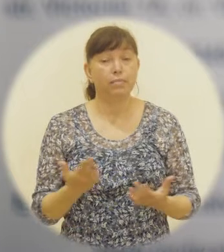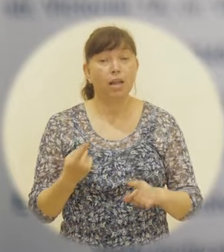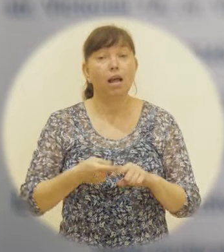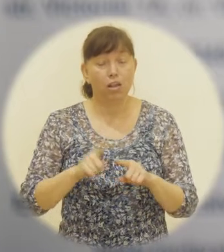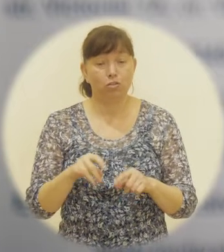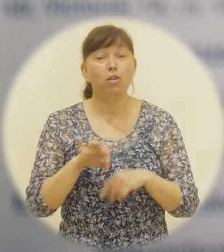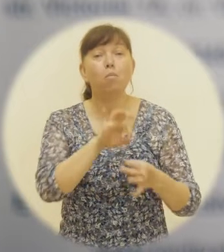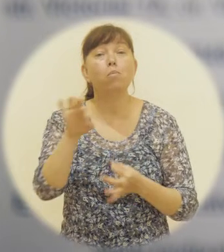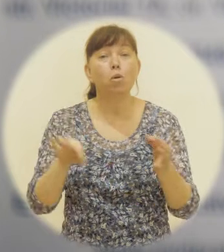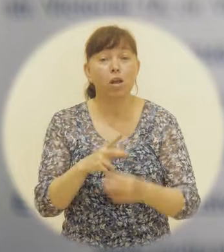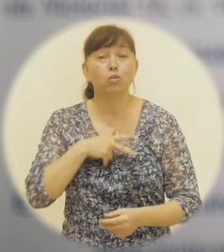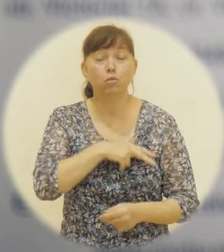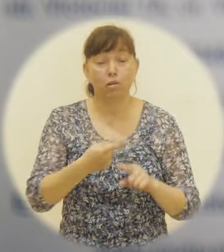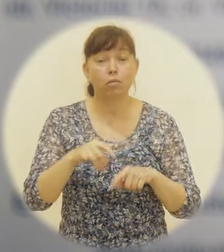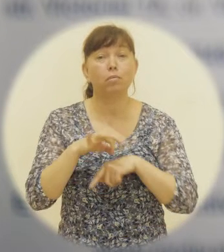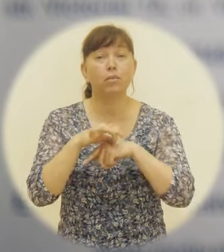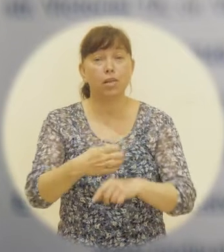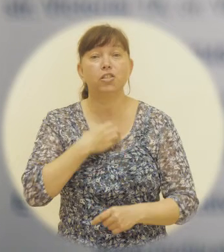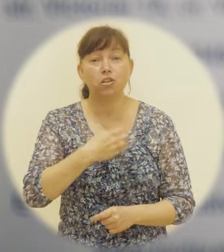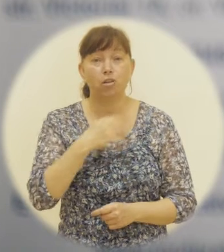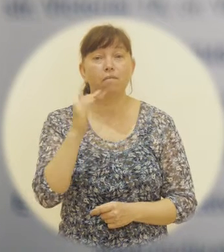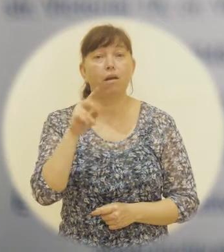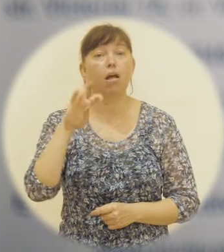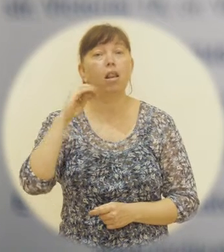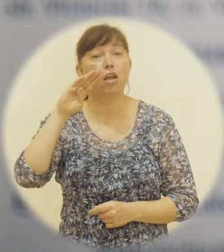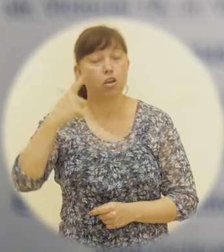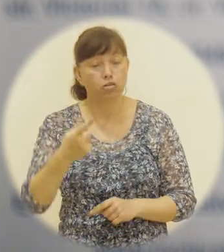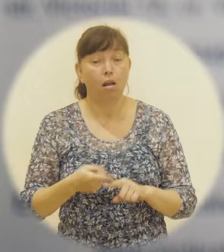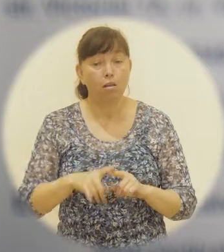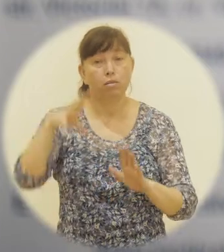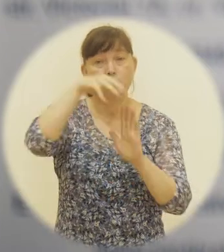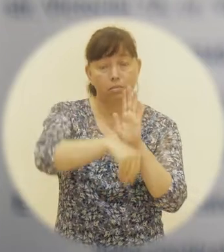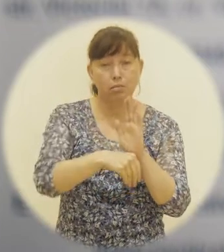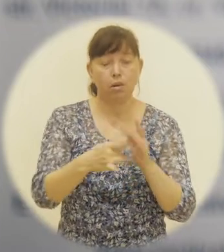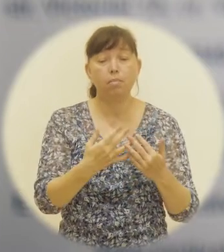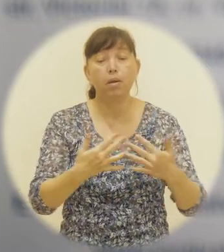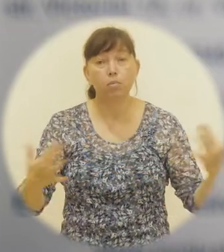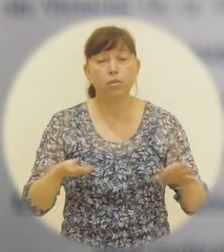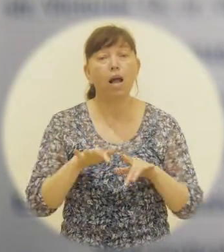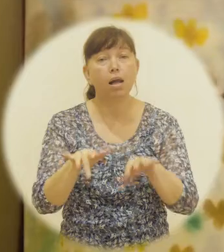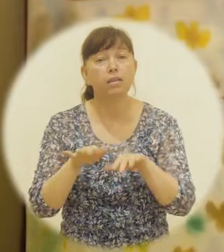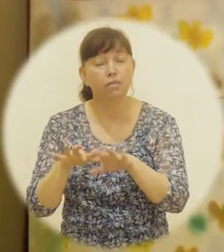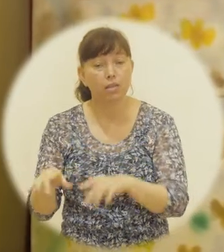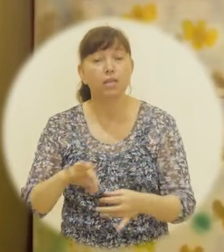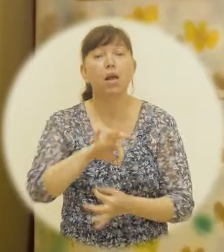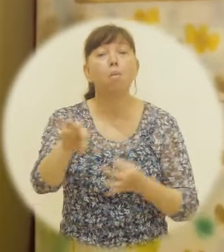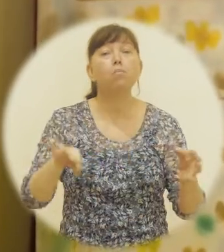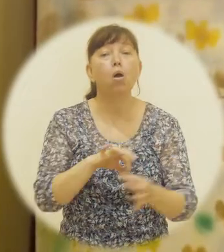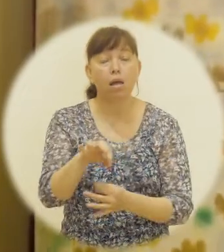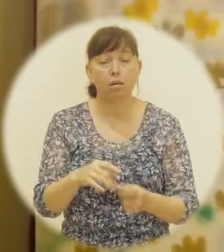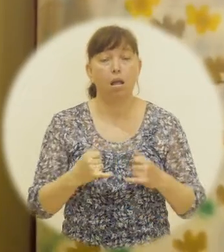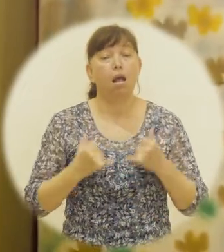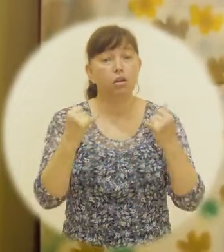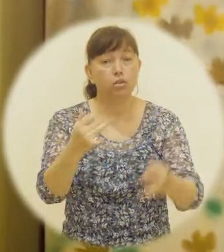Teatrul social pe care noi l-am organizat la Strășani și la Fălești este parte dintr-o serie de activități prin proiectul